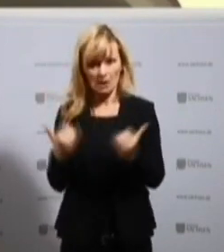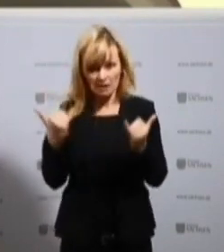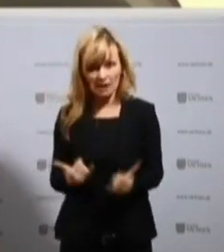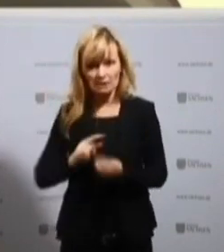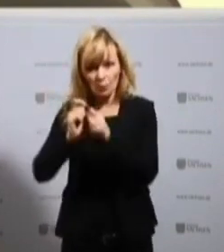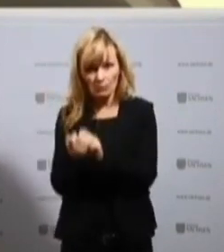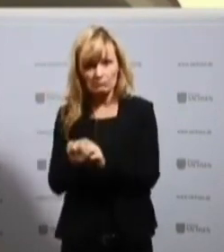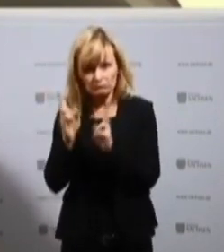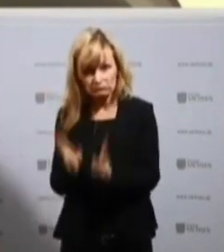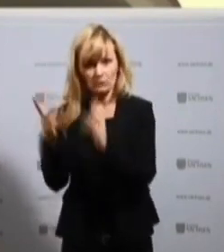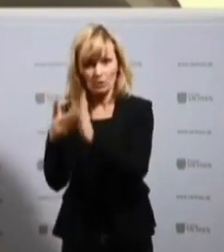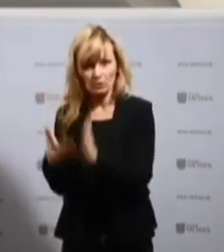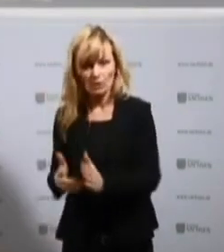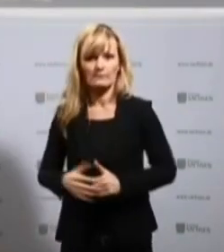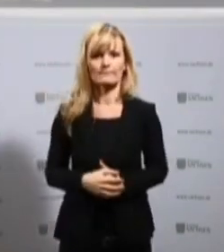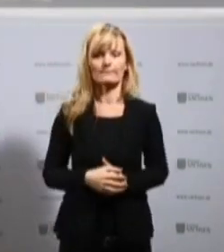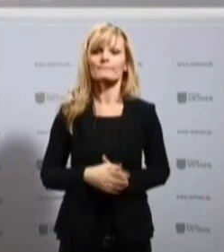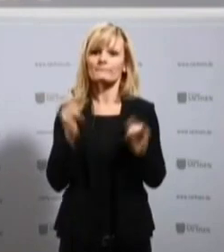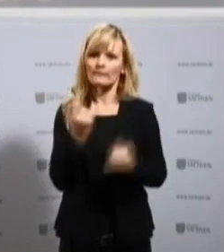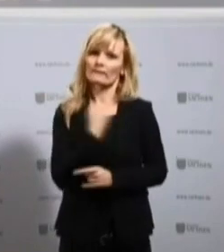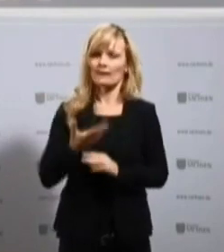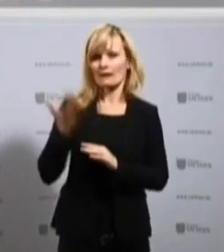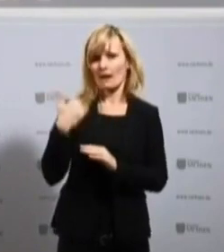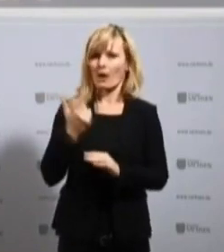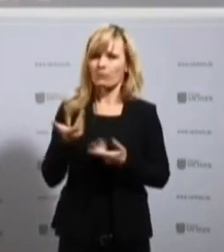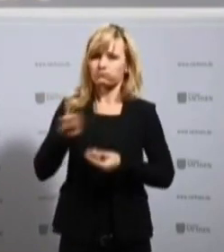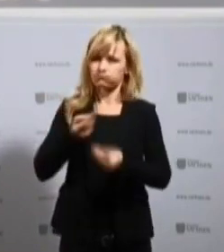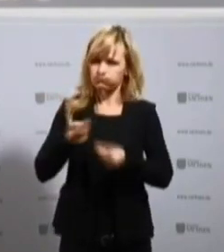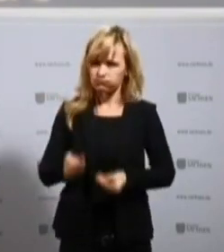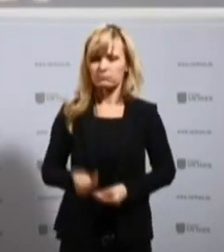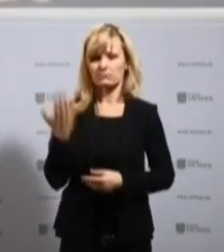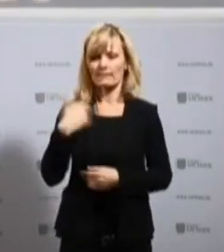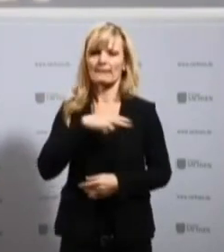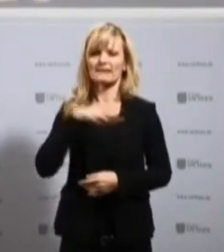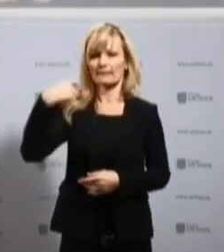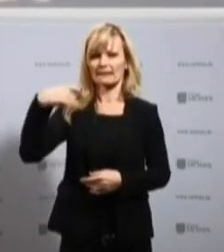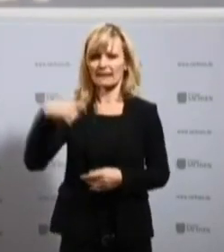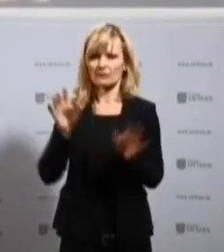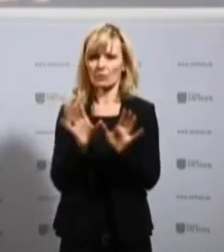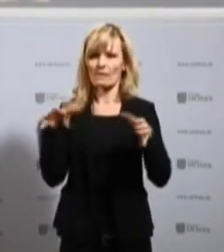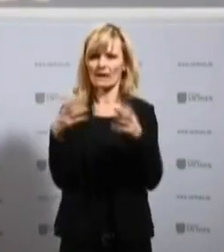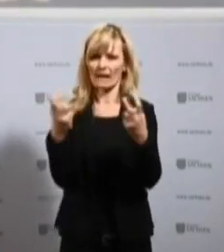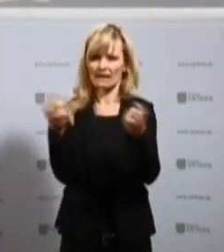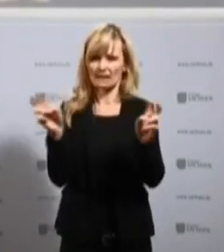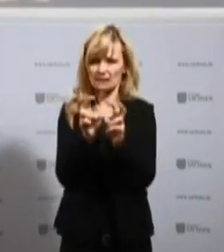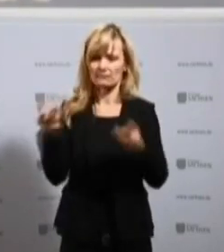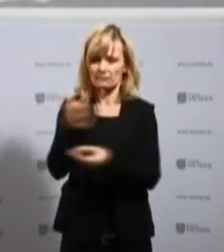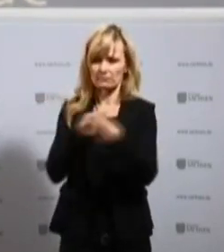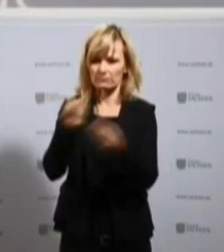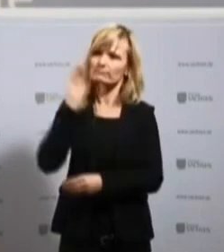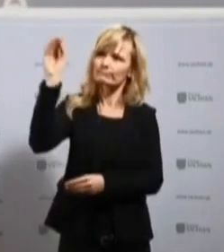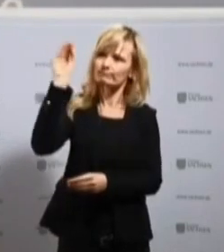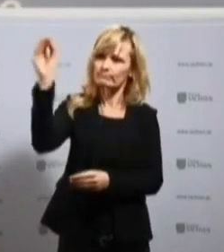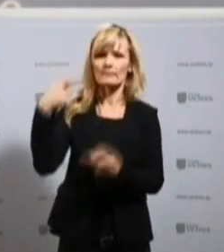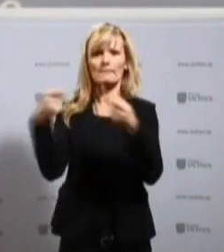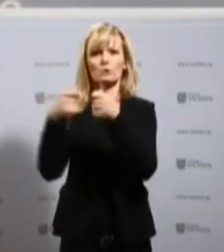darüber haben wir ja oft miteinander gesprochen. Wir haben auch in der Ministerpräsidentenkonferenz da eine klare Erwartung gegenüber der Bundesregierung